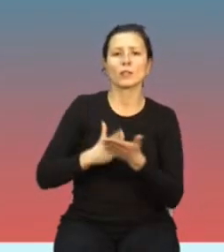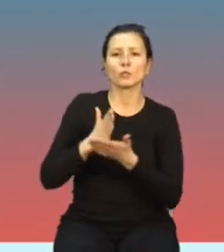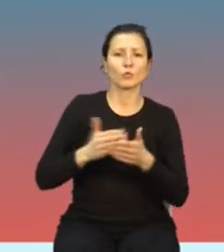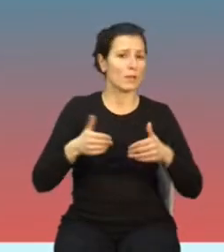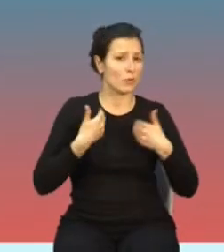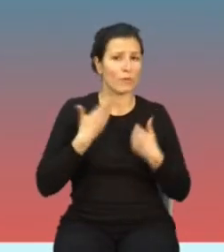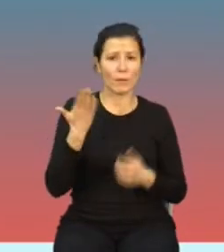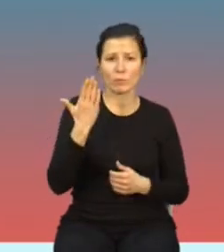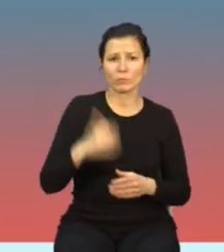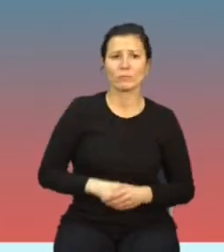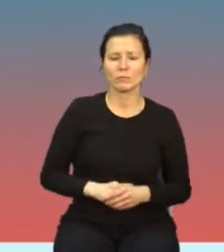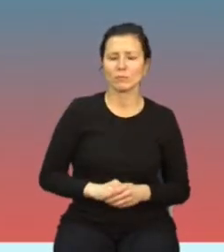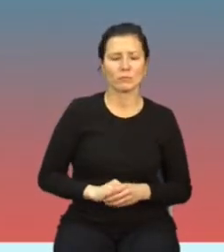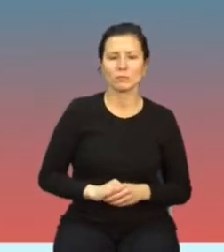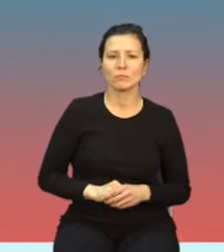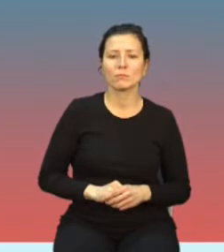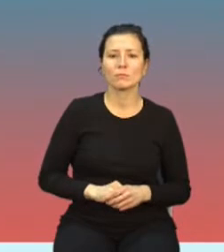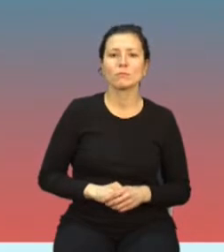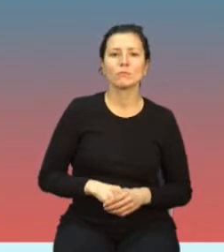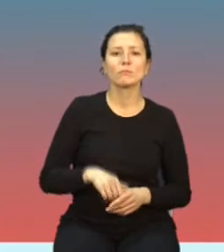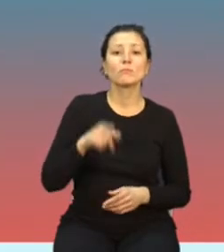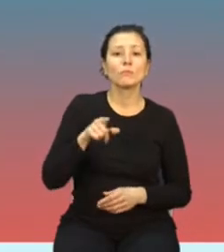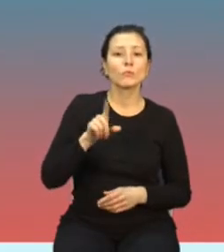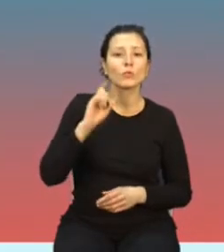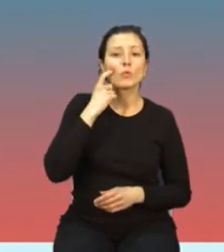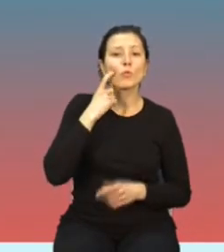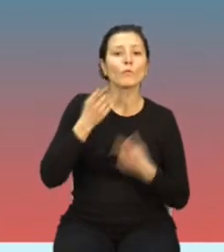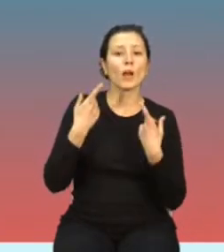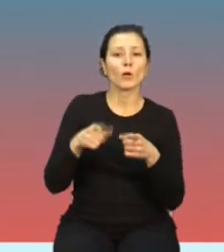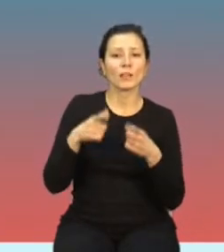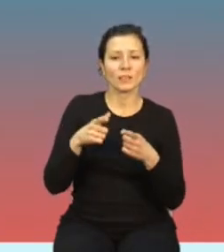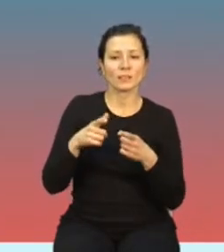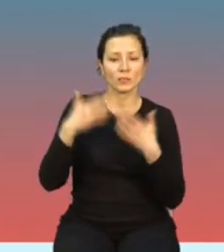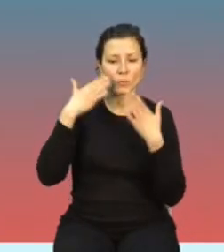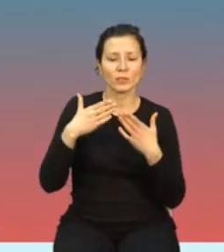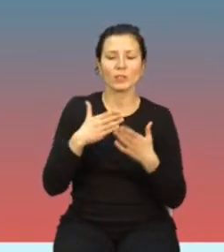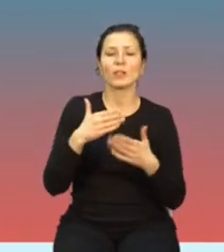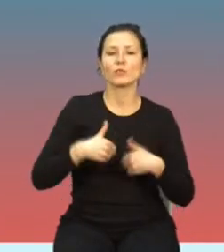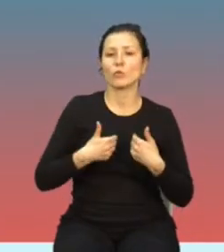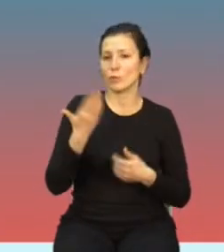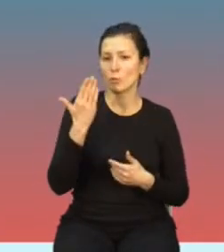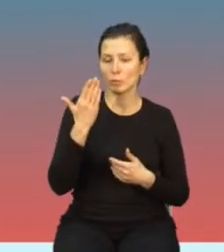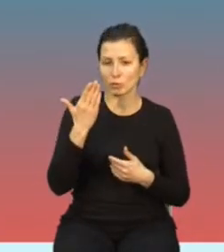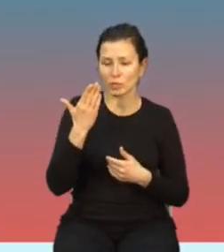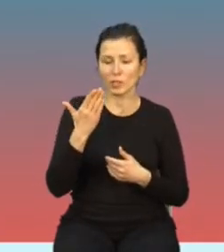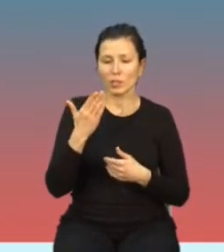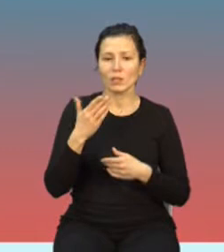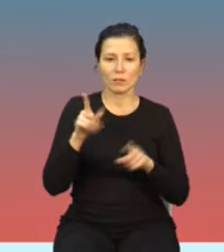Publicznego i ta agencja jest wiodącym brytyjskim organem sprawy zdrowia publicznego związanych z polem